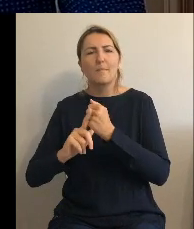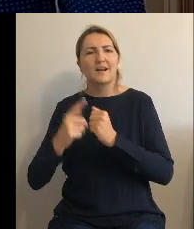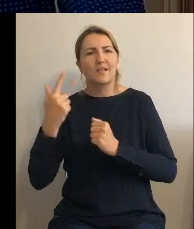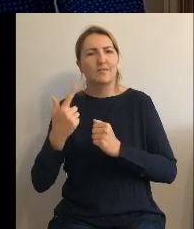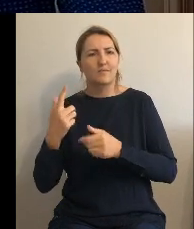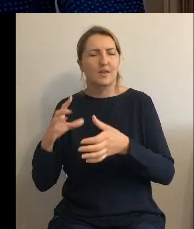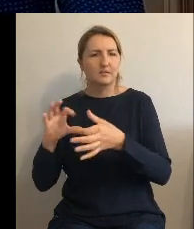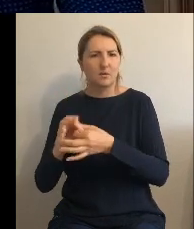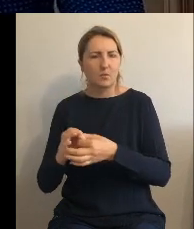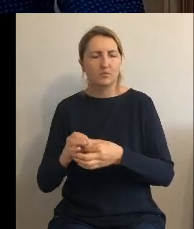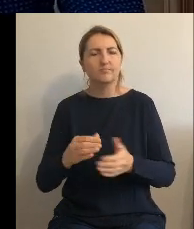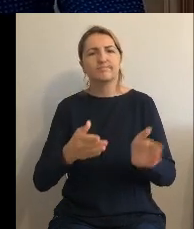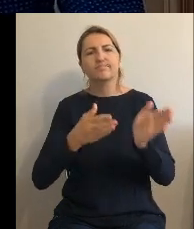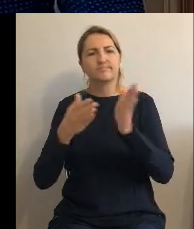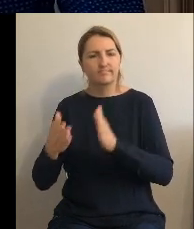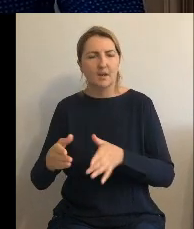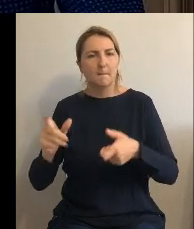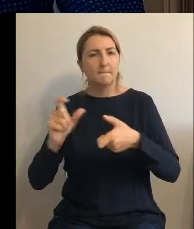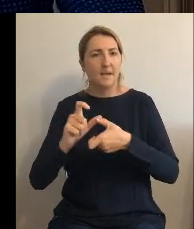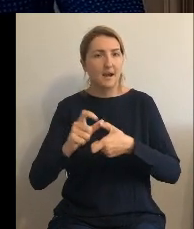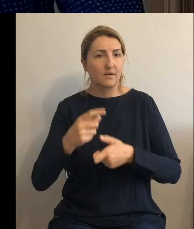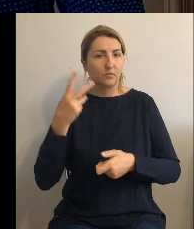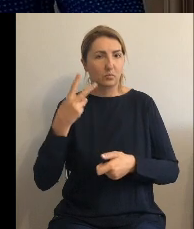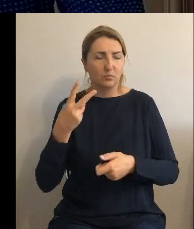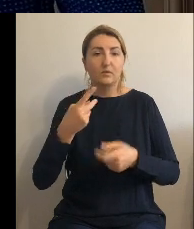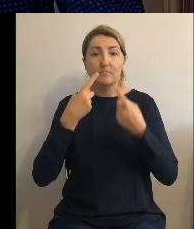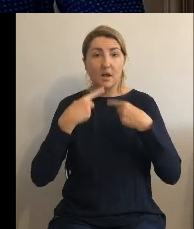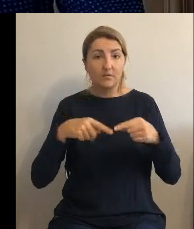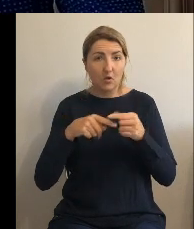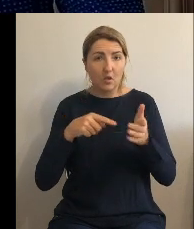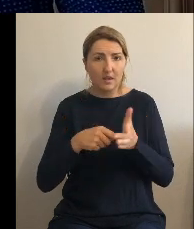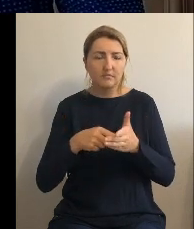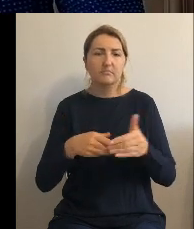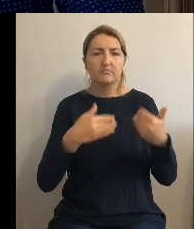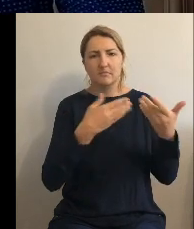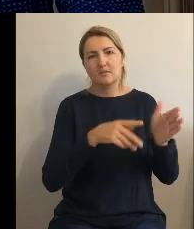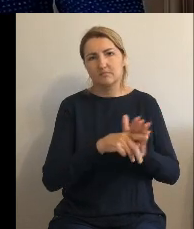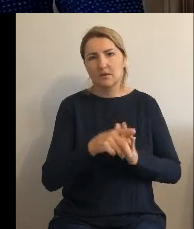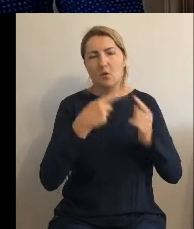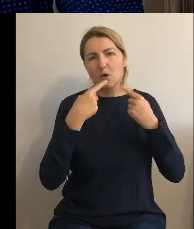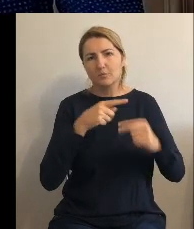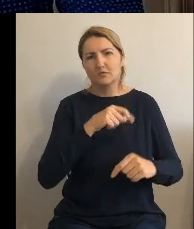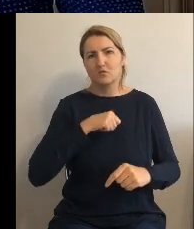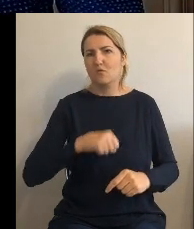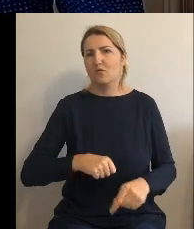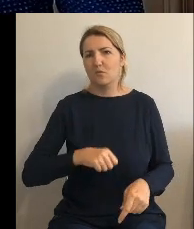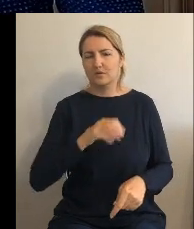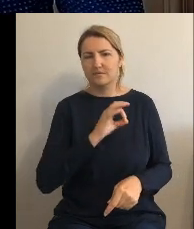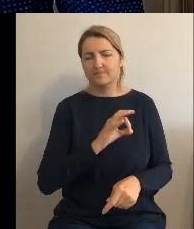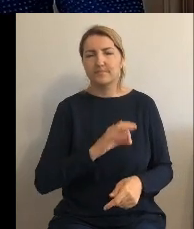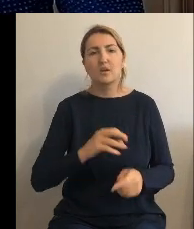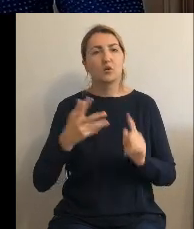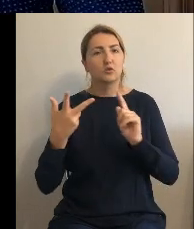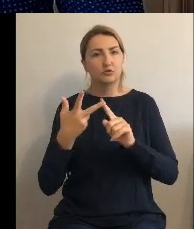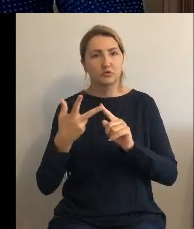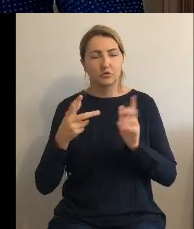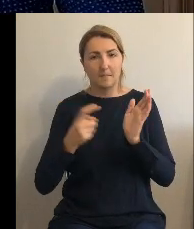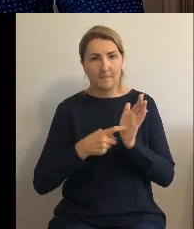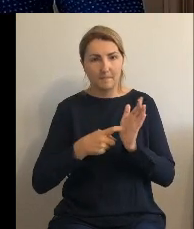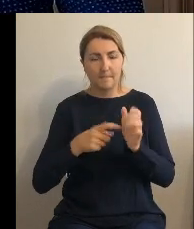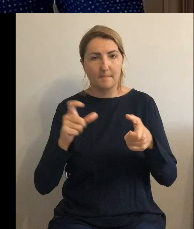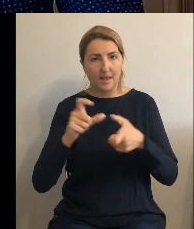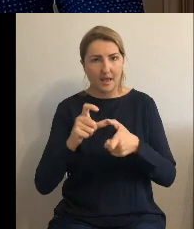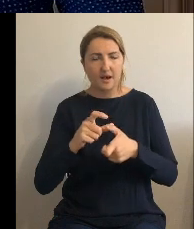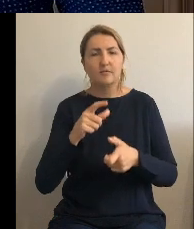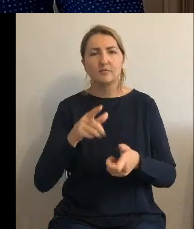Paragraf drugi. Wykonanie uchwały powierza się wójtowi gminy Gruta. Paragraf trzeci. Uchwała wchodzi w życie z